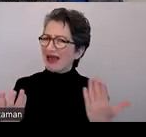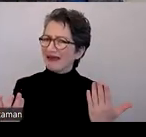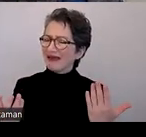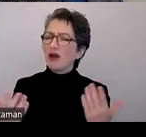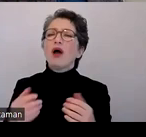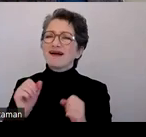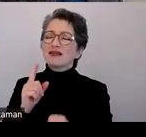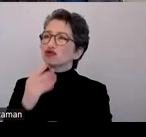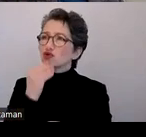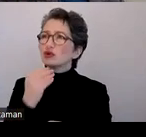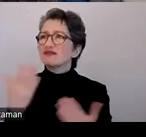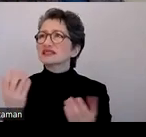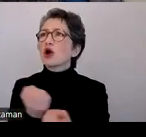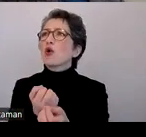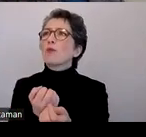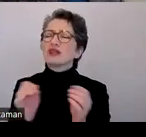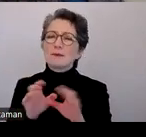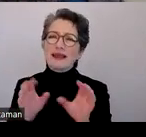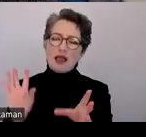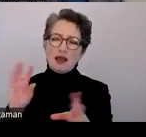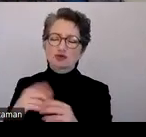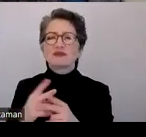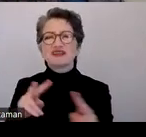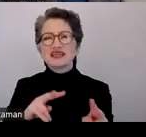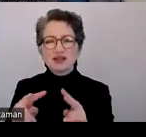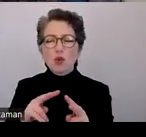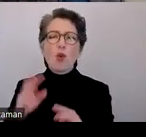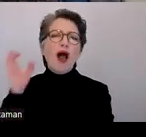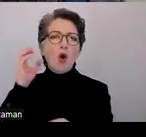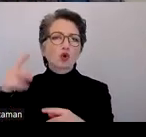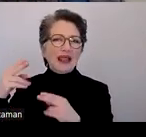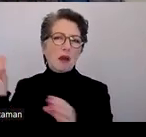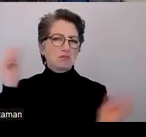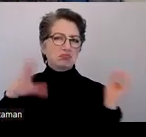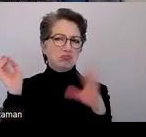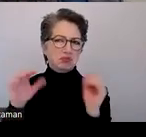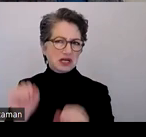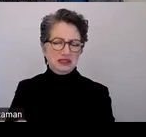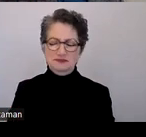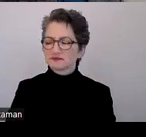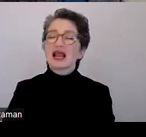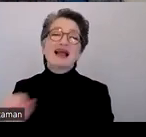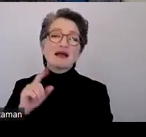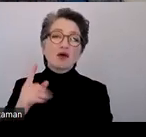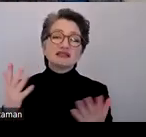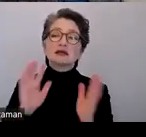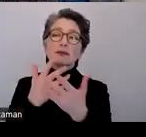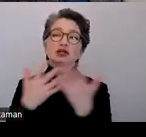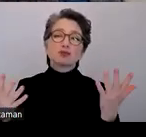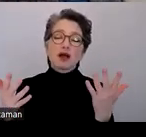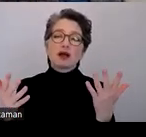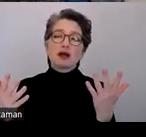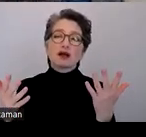sehr schön Multimedia einbetten, Videos, Audio Clips. Man könnte zum Beispiel auch Gebärdensprache